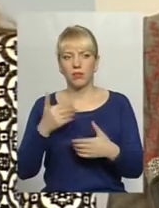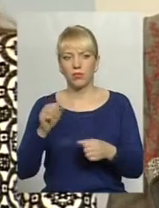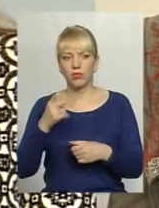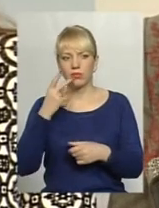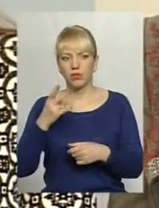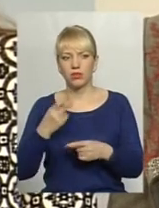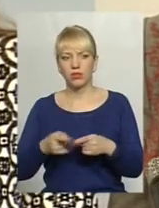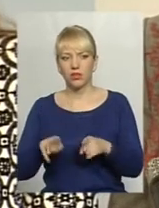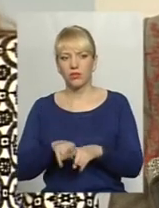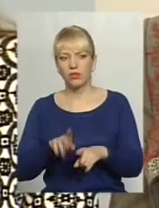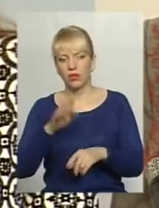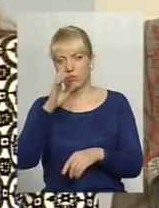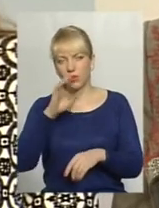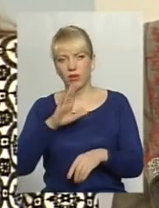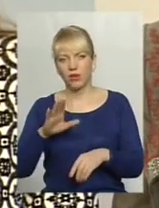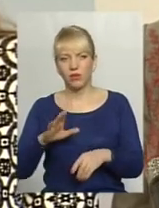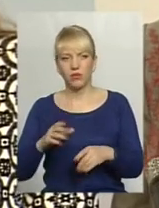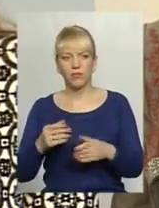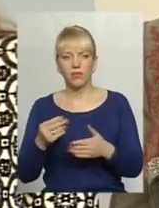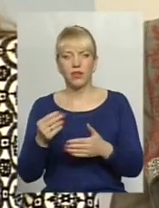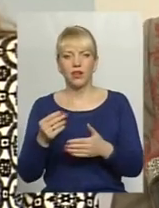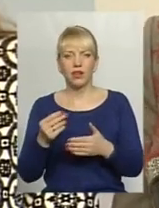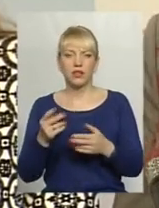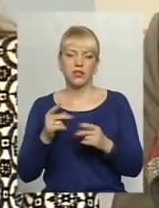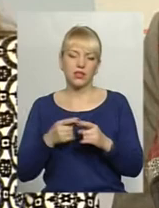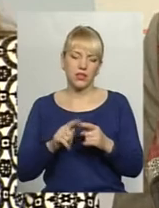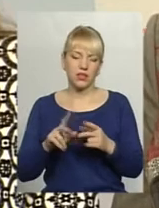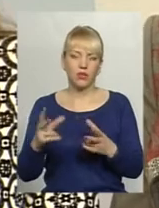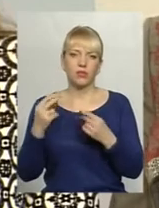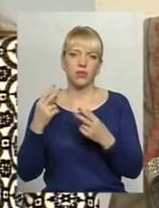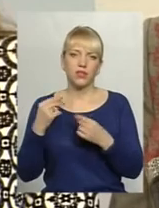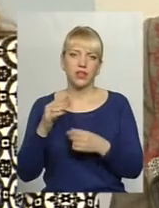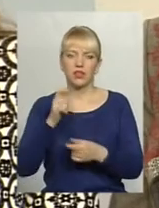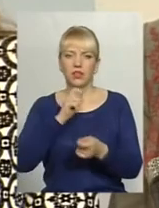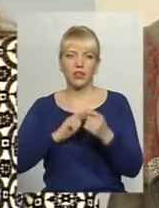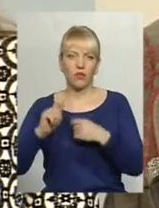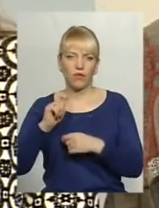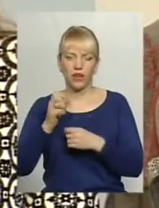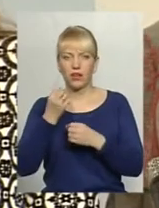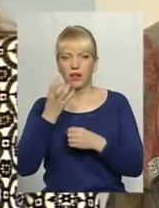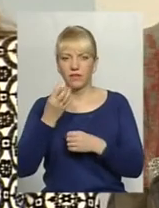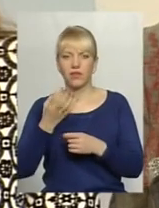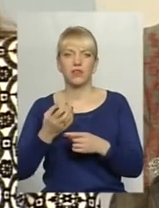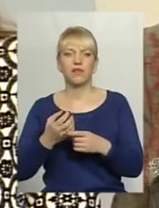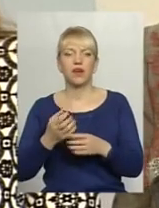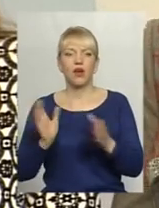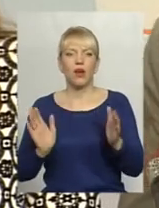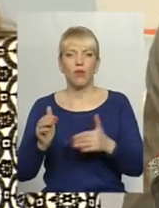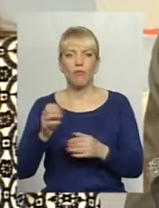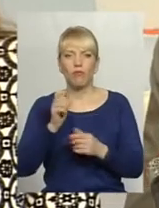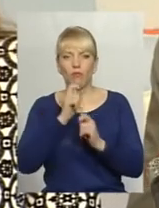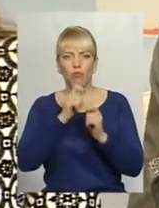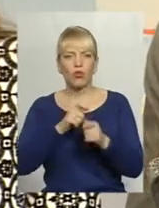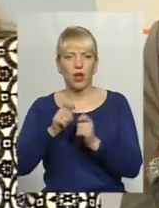бачити навіть таку непогану картинку в сім'ї, цієї обіцянки, цей дарування квітів, подарунків і таких